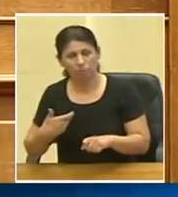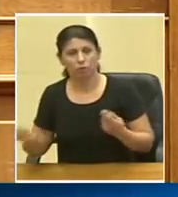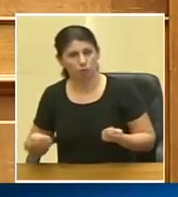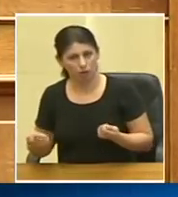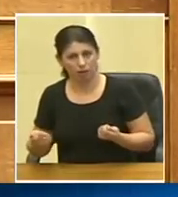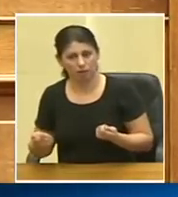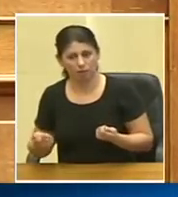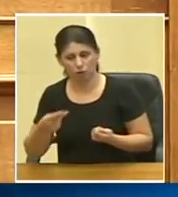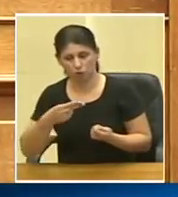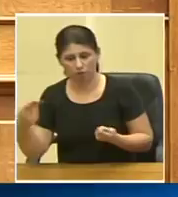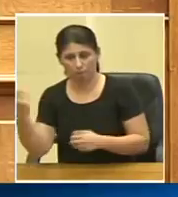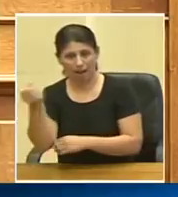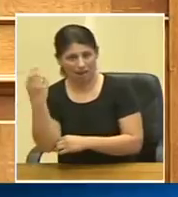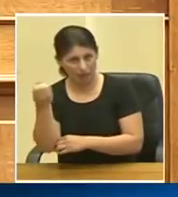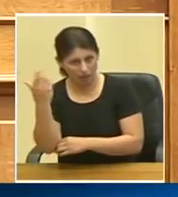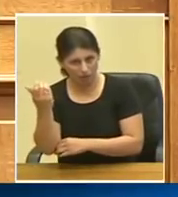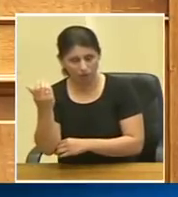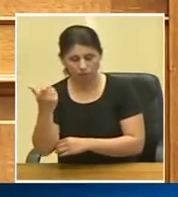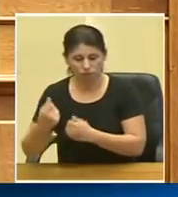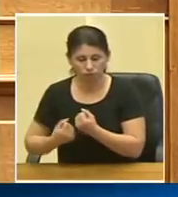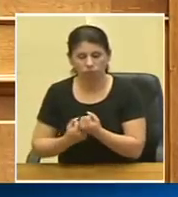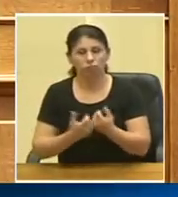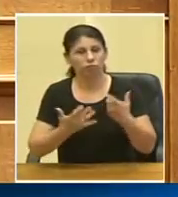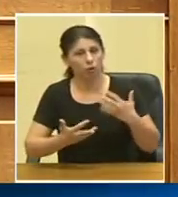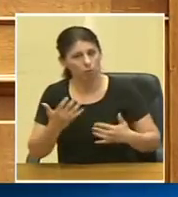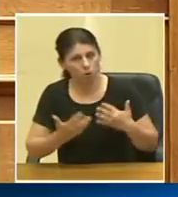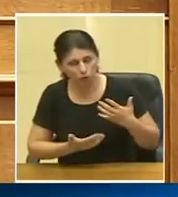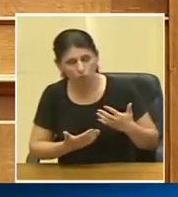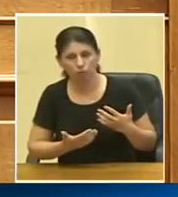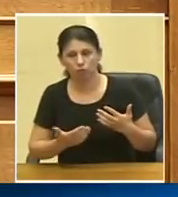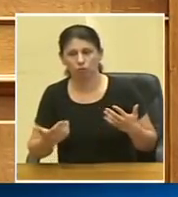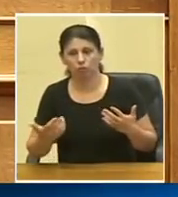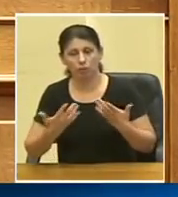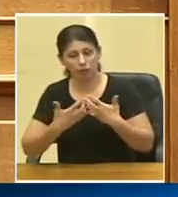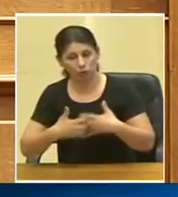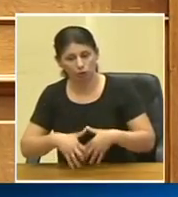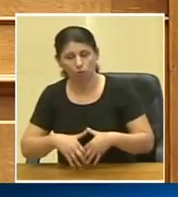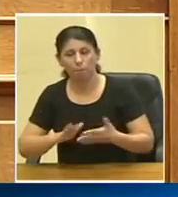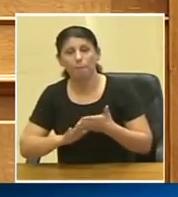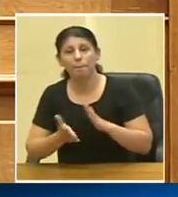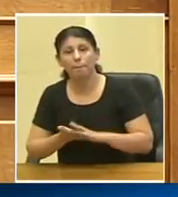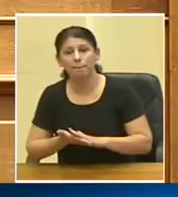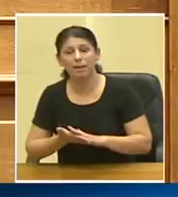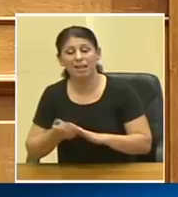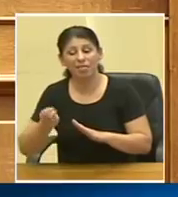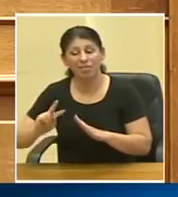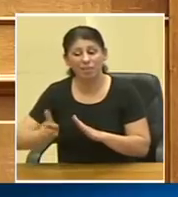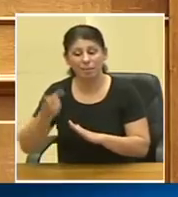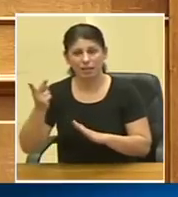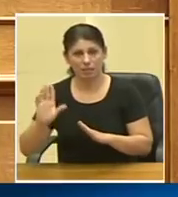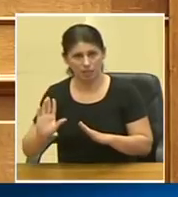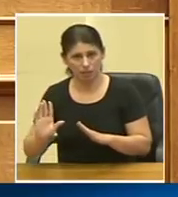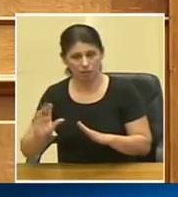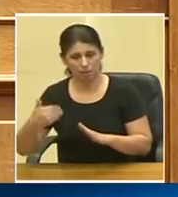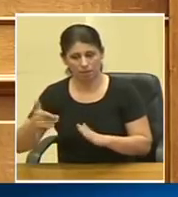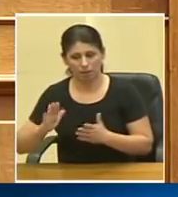στο θέμα του ΕΚΑΒ, την ενίσχυση του προϋπολογισμού του λειτουργικού, που πρακτικά διεπλασιάστηκε, μετά τη